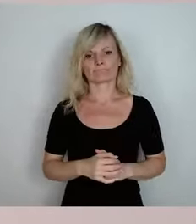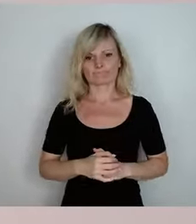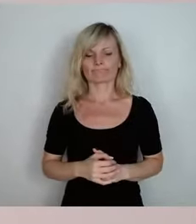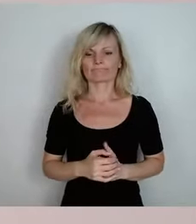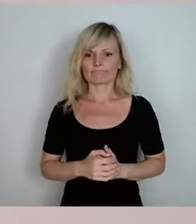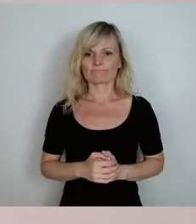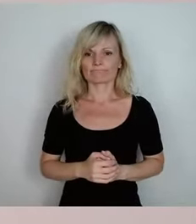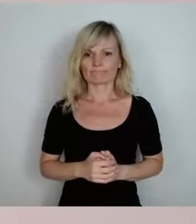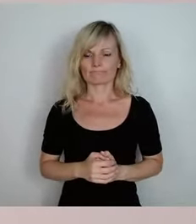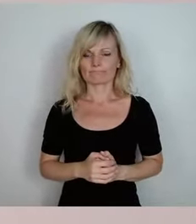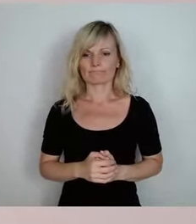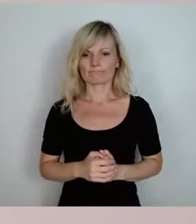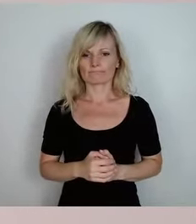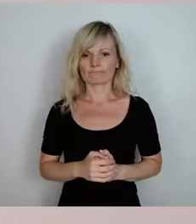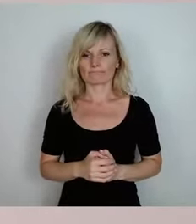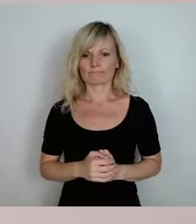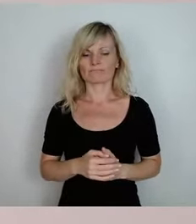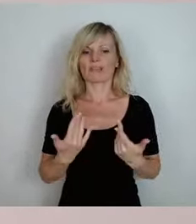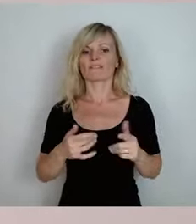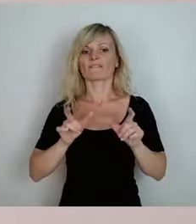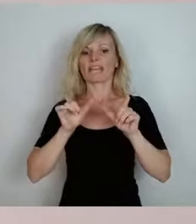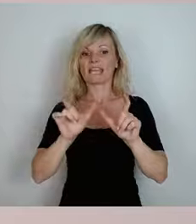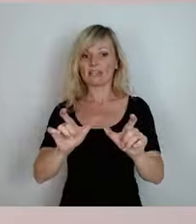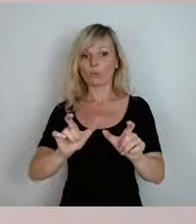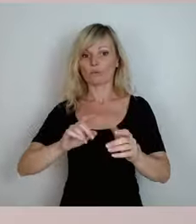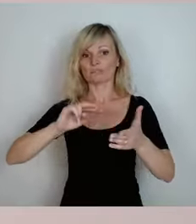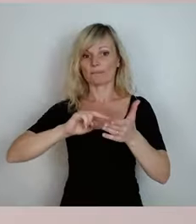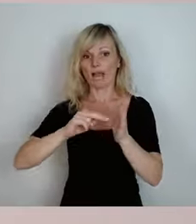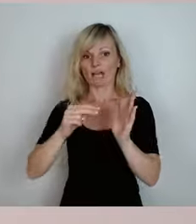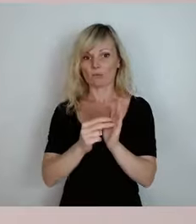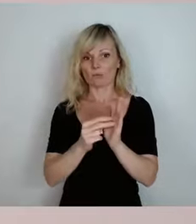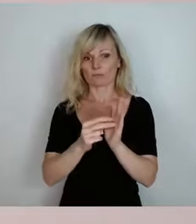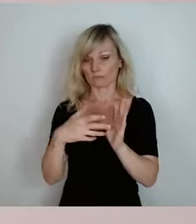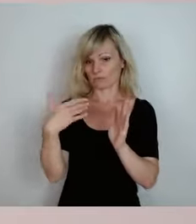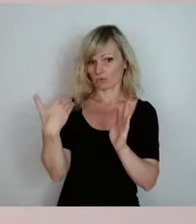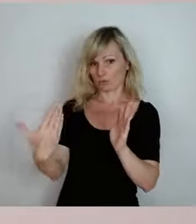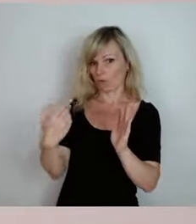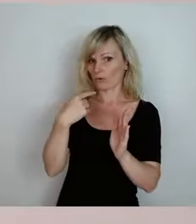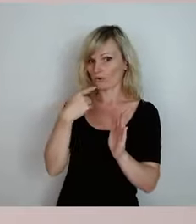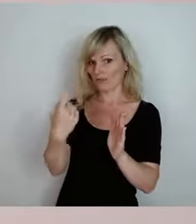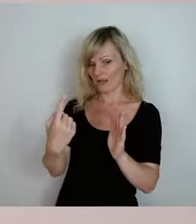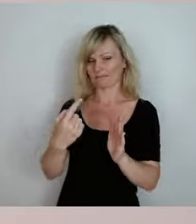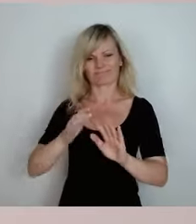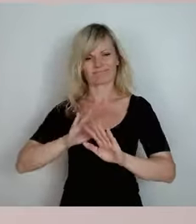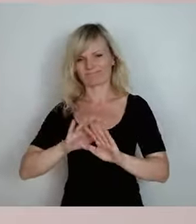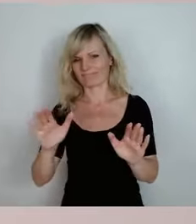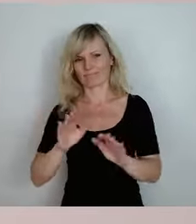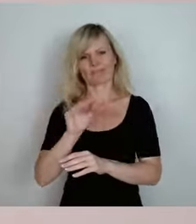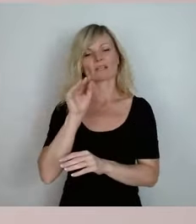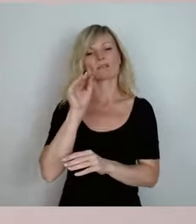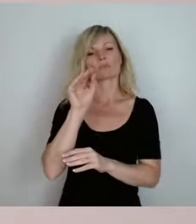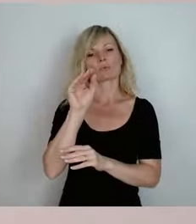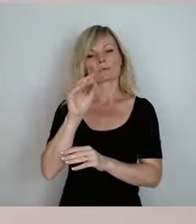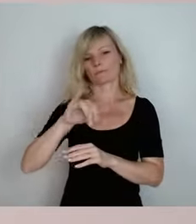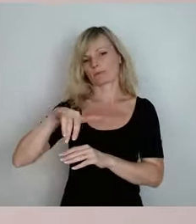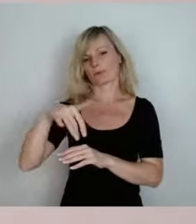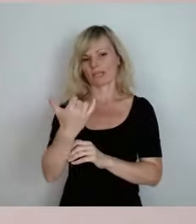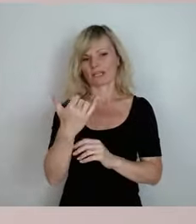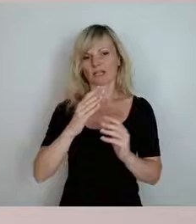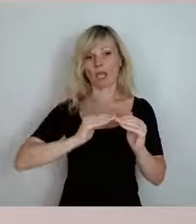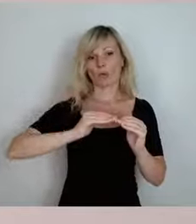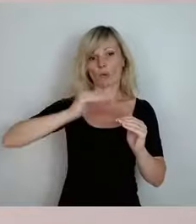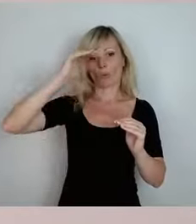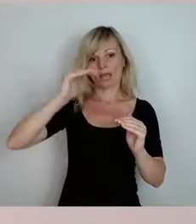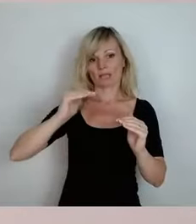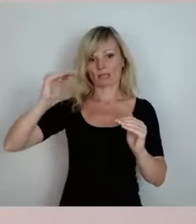Und ansonsten, Verhinderungsplanung ist es selbstverständlich nicht. Es ist ein Zukunftsprojekt. Dieser Höhenunterschied, den ich nicht bezweifeln will, ich habe es jetzt nicht